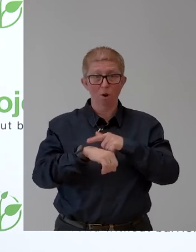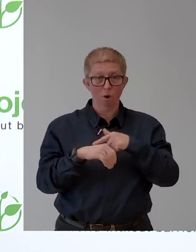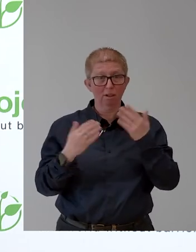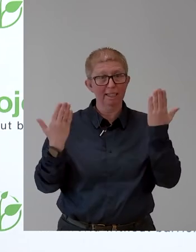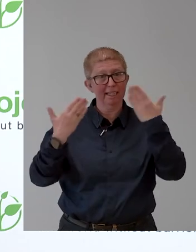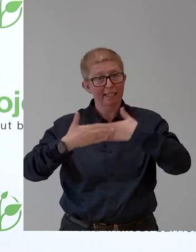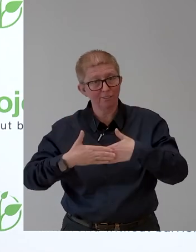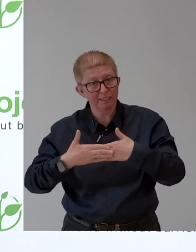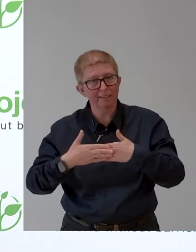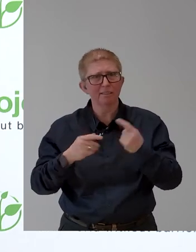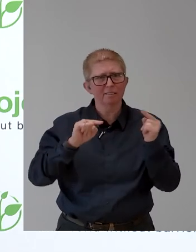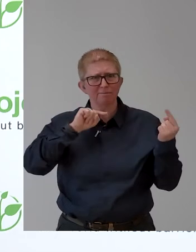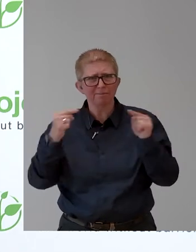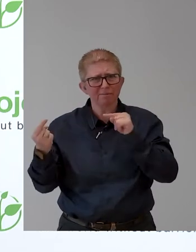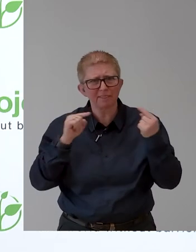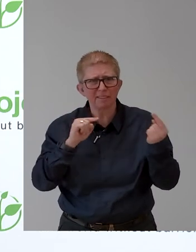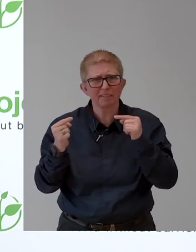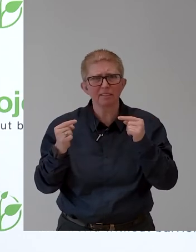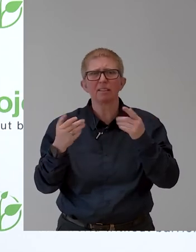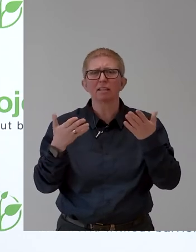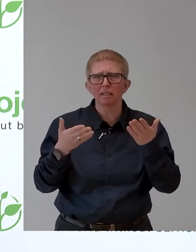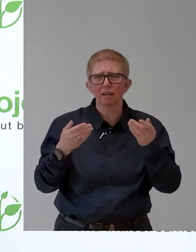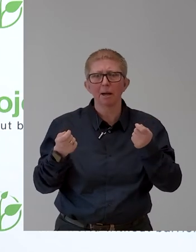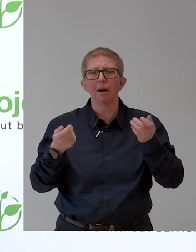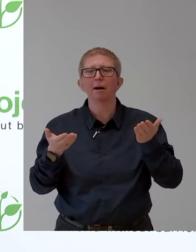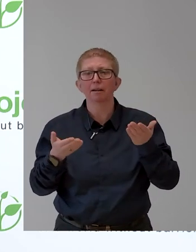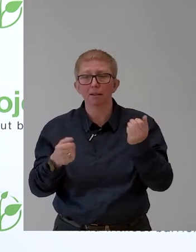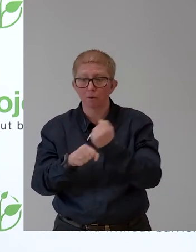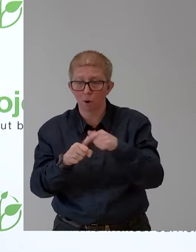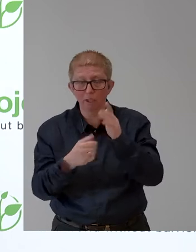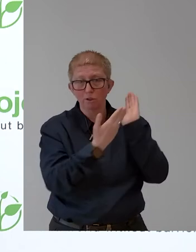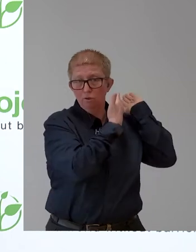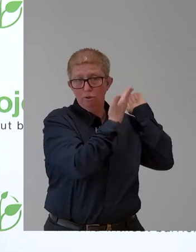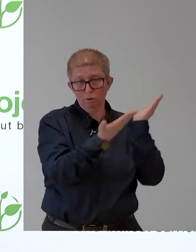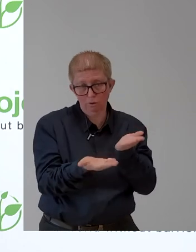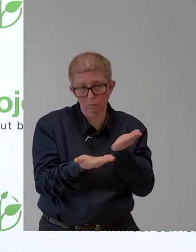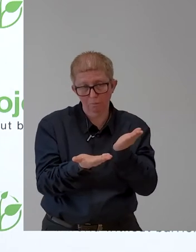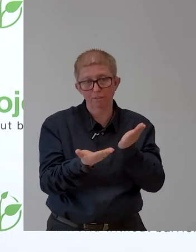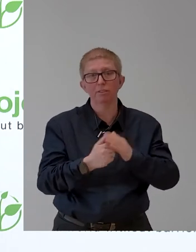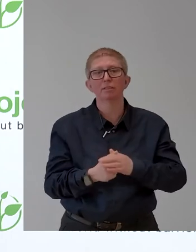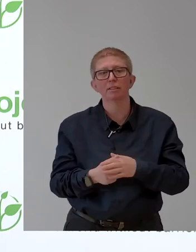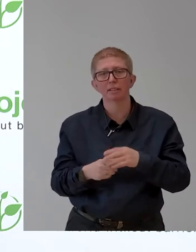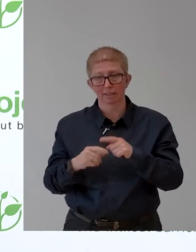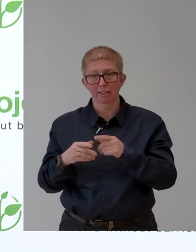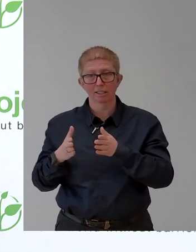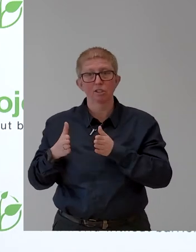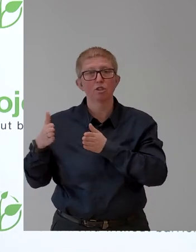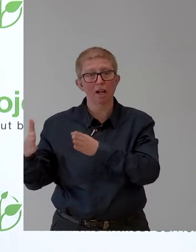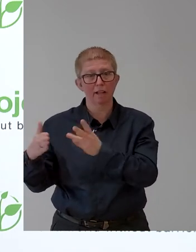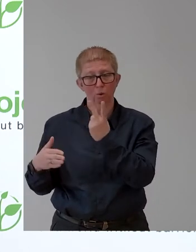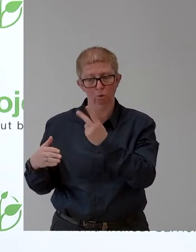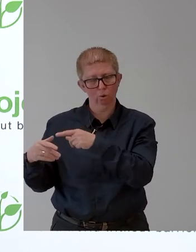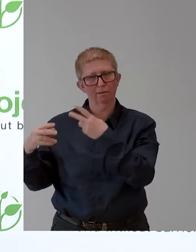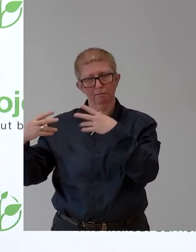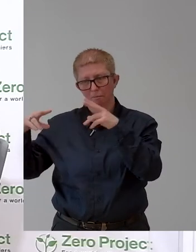Betriebsservice, wo wir auch Unternehmer gefragt haben. Und ja, Frau Steger, Sie haben vollkommen recht, Förderungen